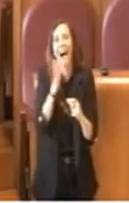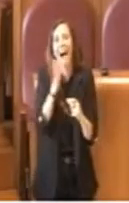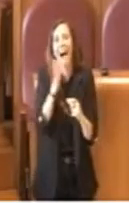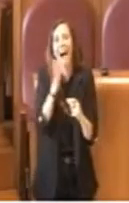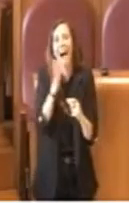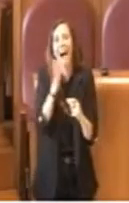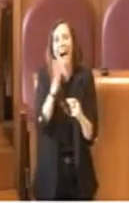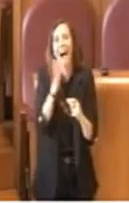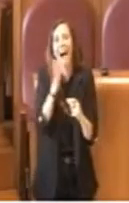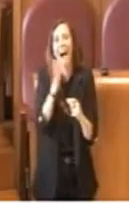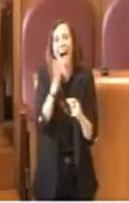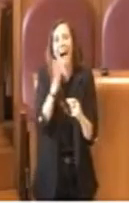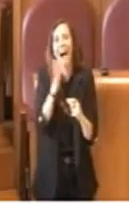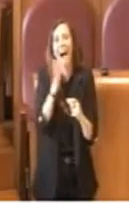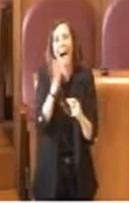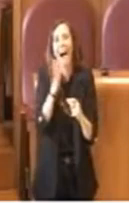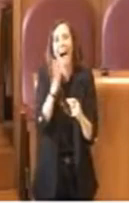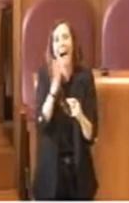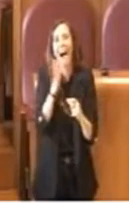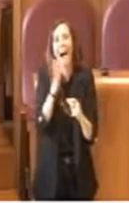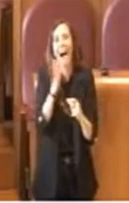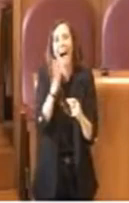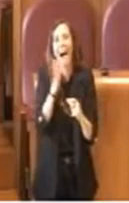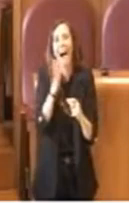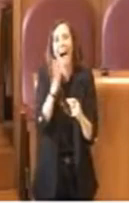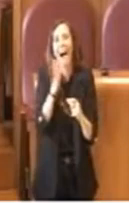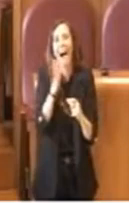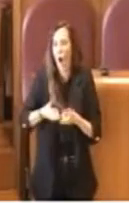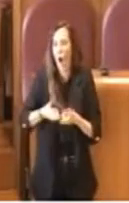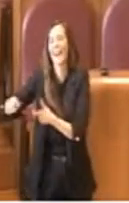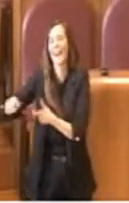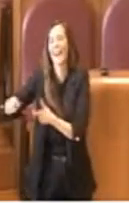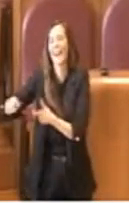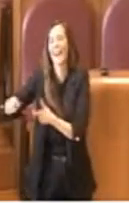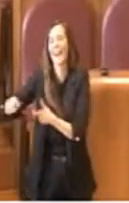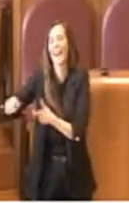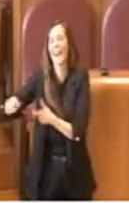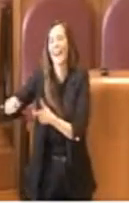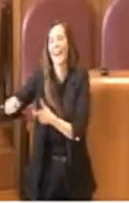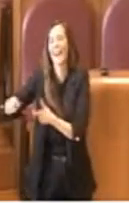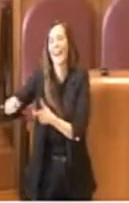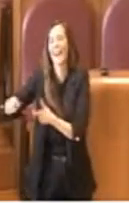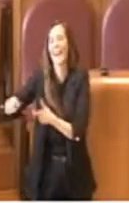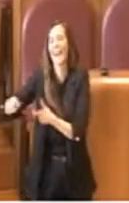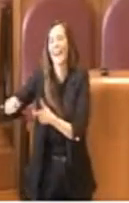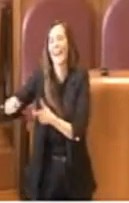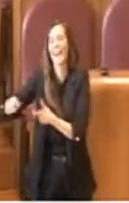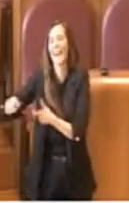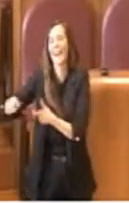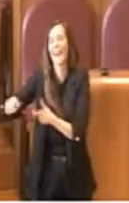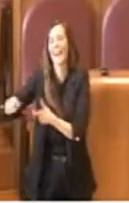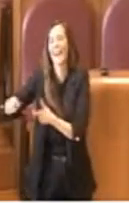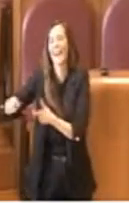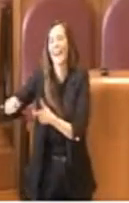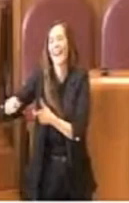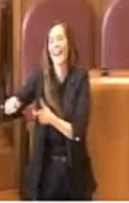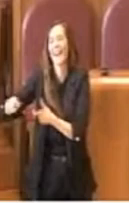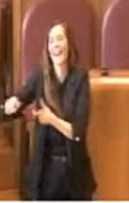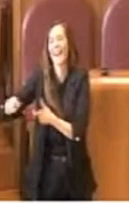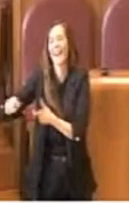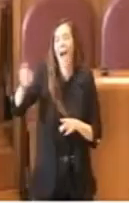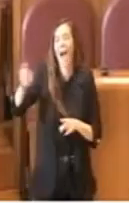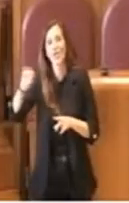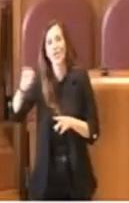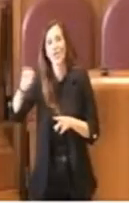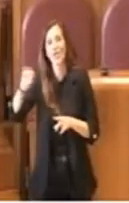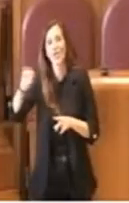di un conguaglio che è definito nella conferenza dei sindaci dopo un'attenta valutazione tra i sindaci Acerato 2, che è il gestore del servizio idrico